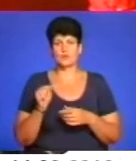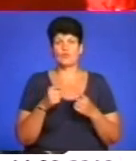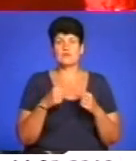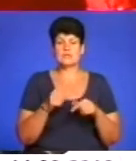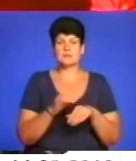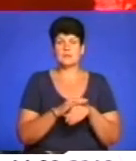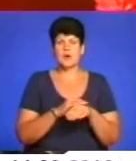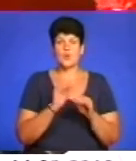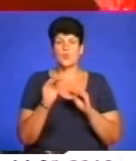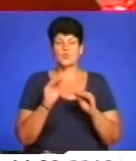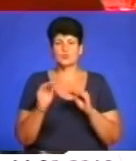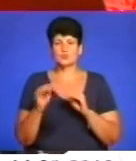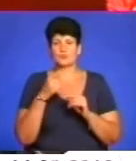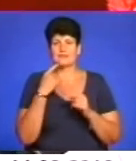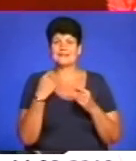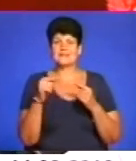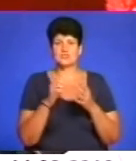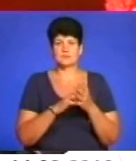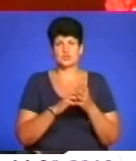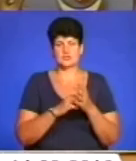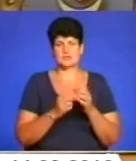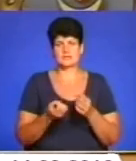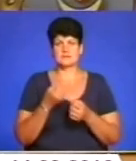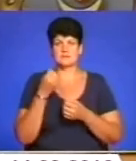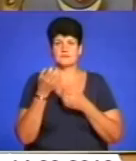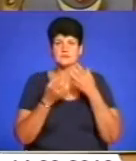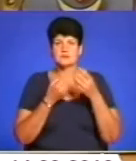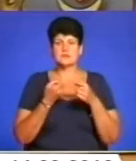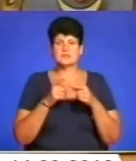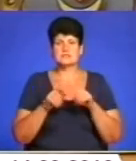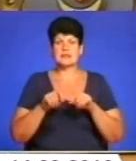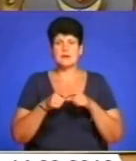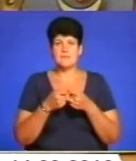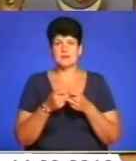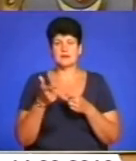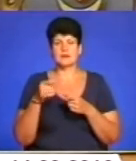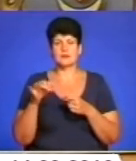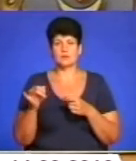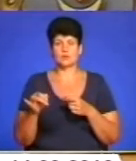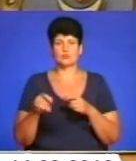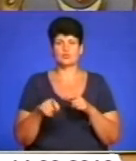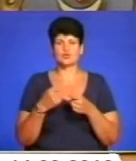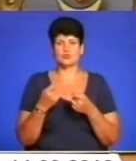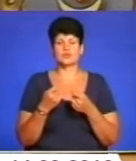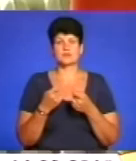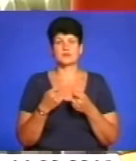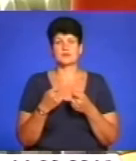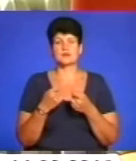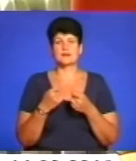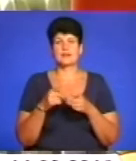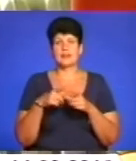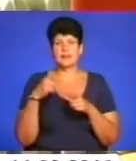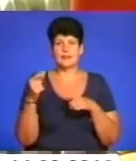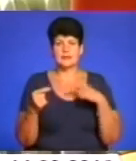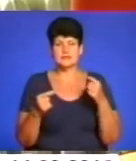екології міської ради називають інші причини цвітіння. Зокрема, це ламання гілок, пошкодження листя та шкідники. Наприклад,